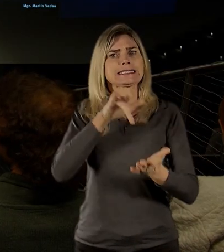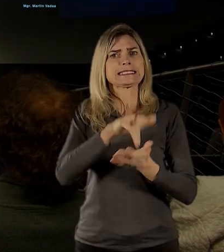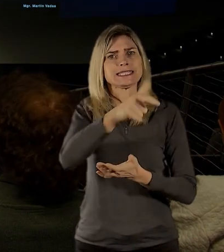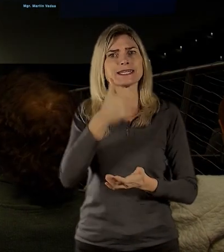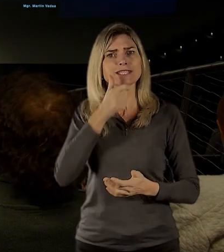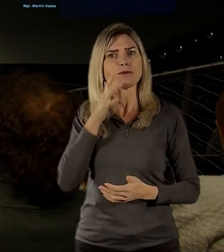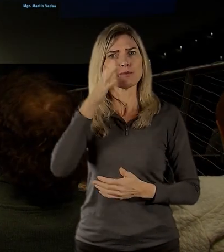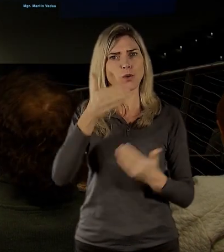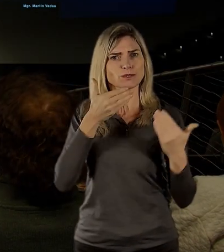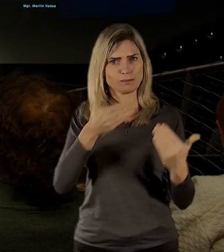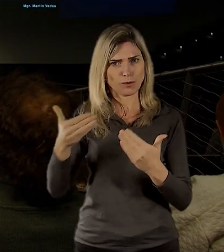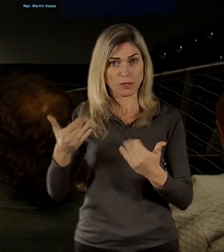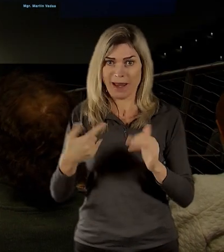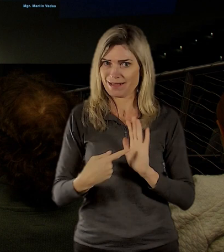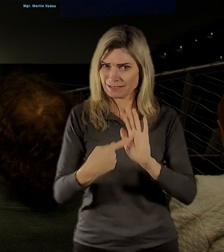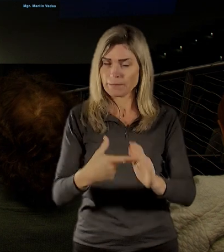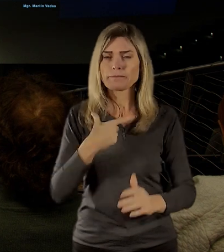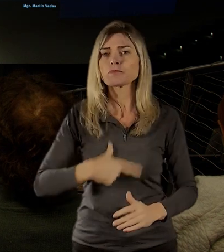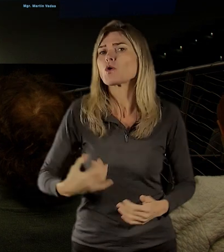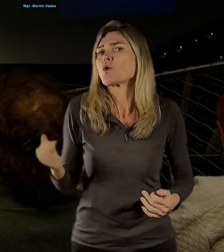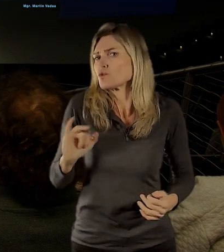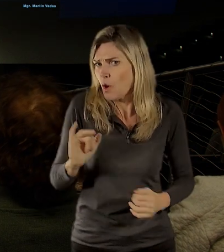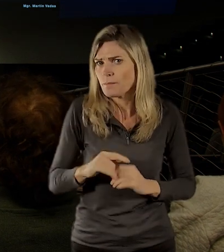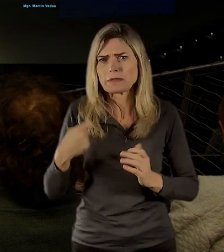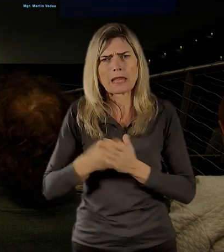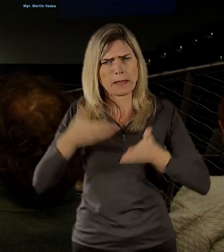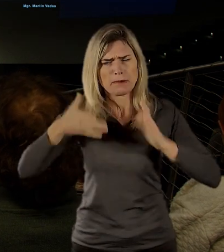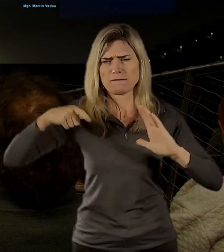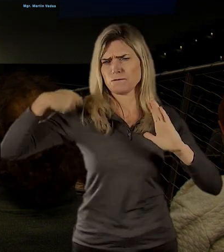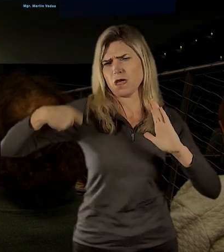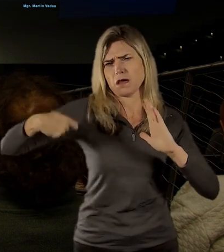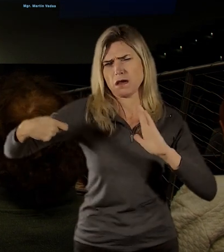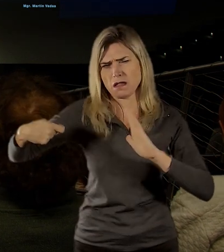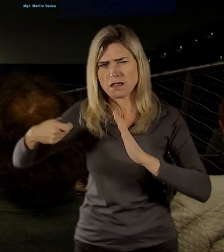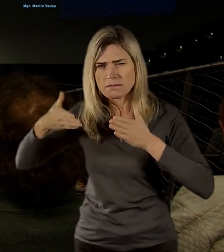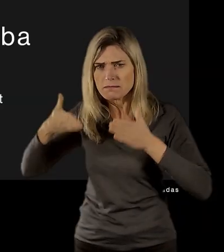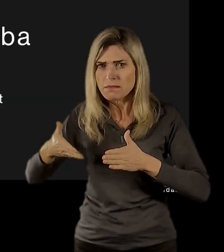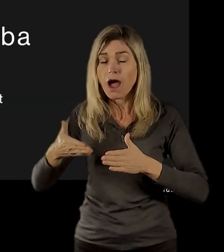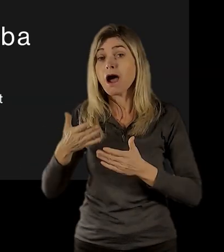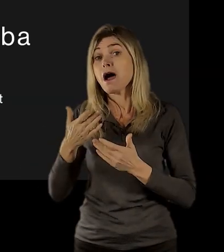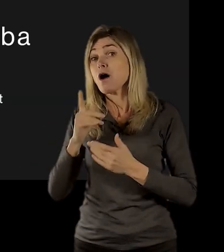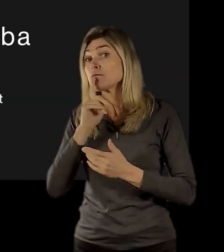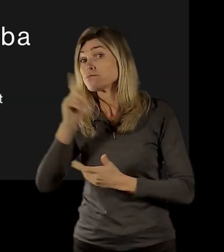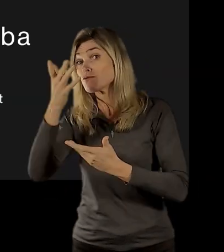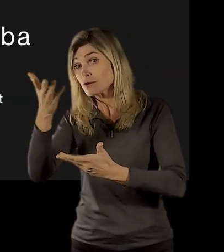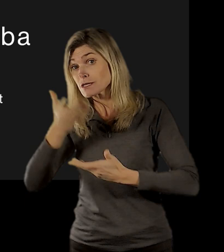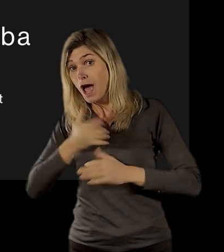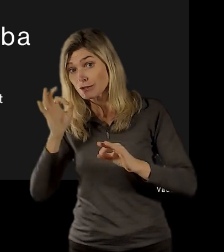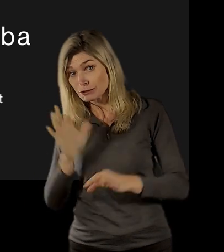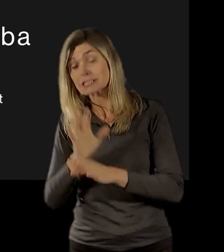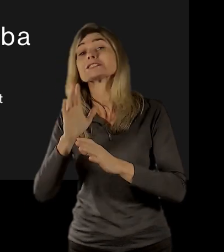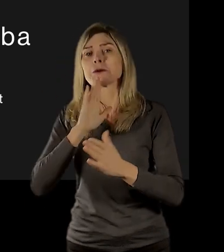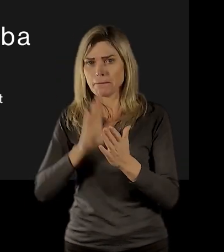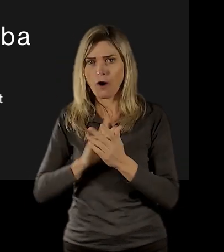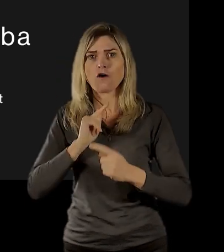ukázali. Já jsem filmař a měl bych možná, dáli Bůh, realizovat